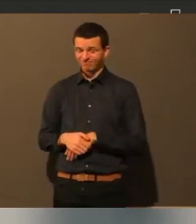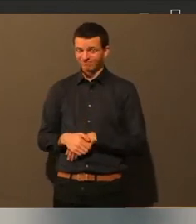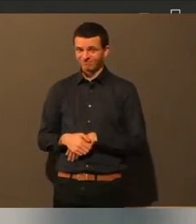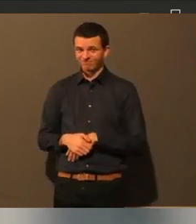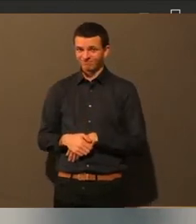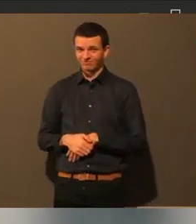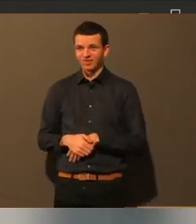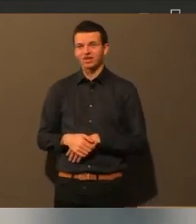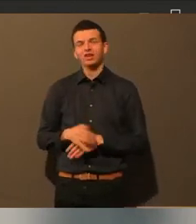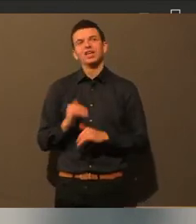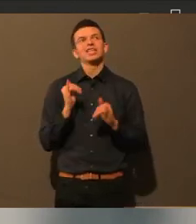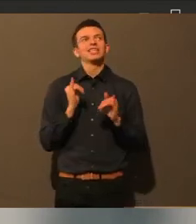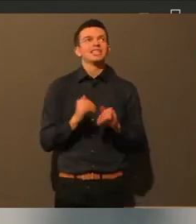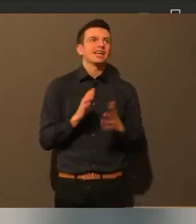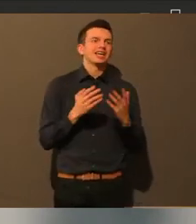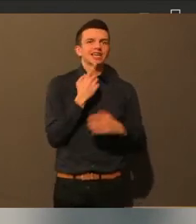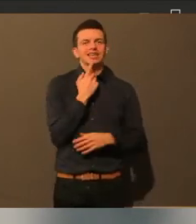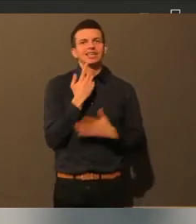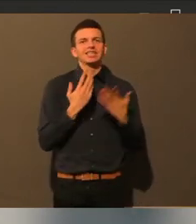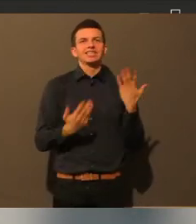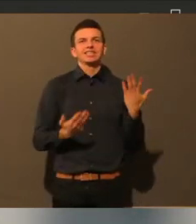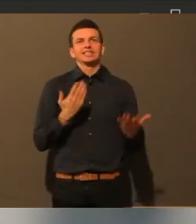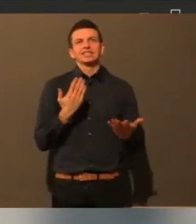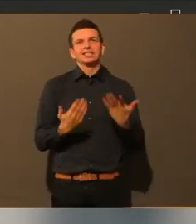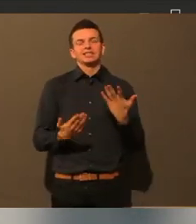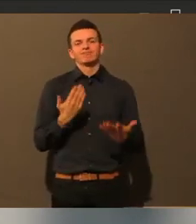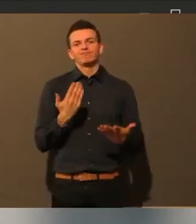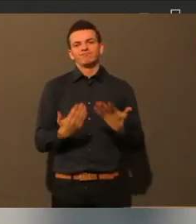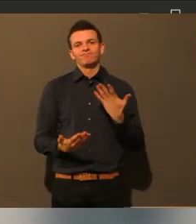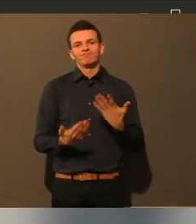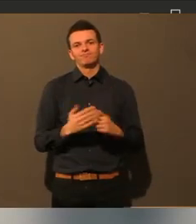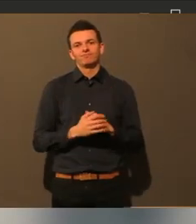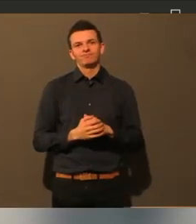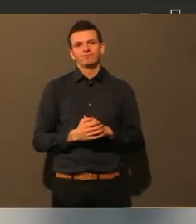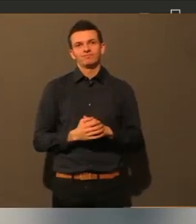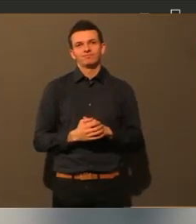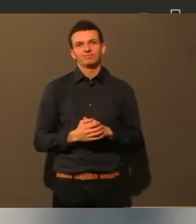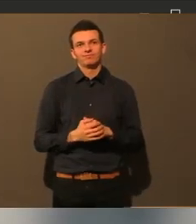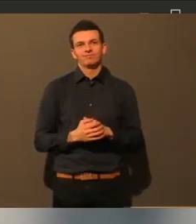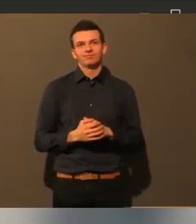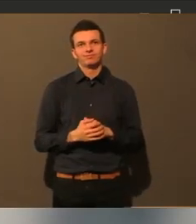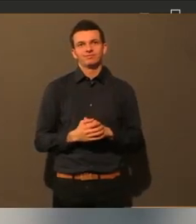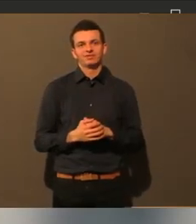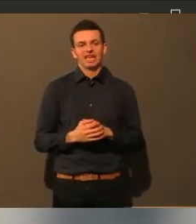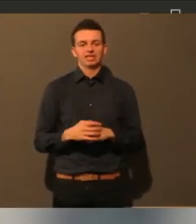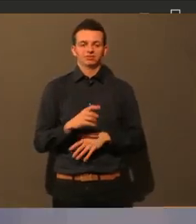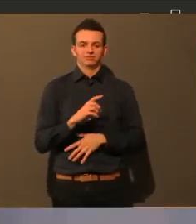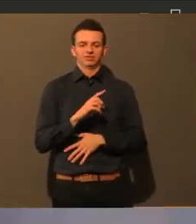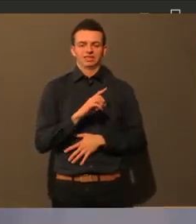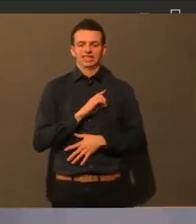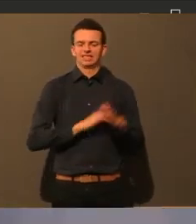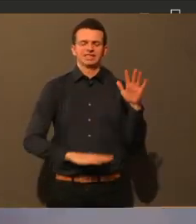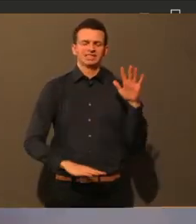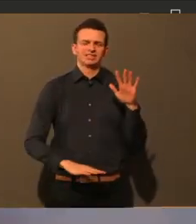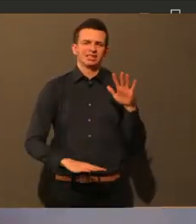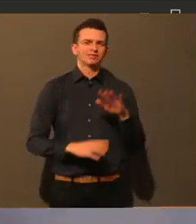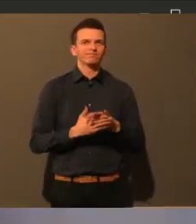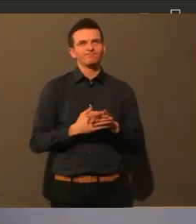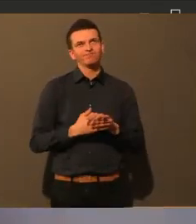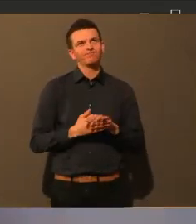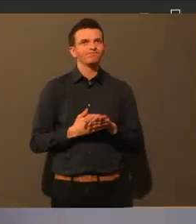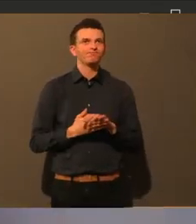Ja, also um Gottes Willen, bin, mich persönlich stört es jetzt nicht so sehr, ja, aber ich denke halt immer so ein bisschen,